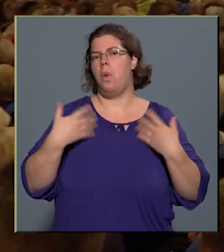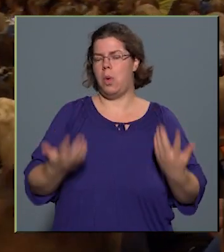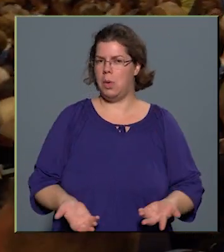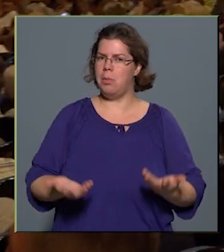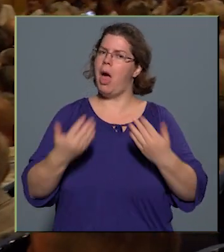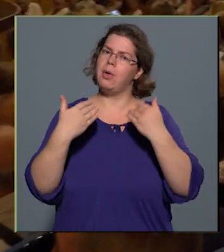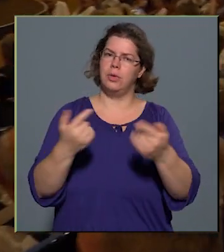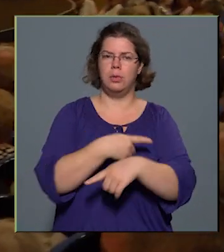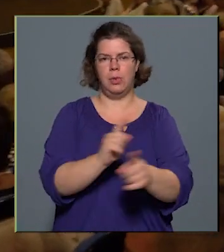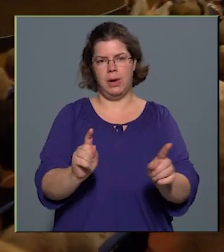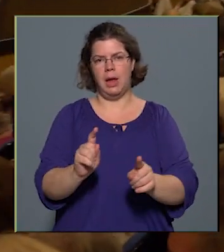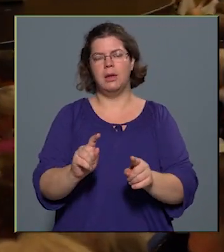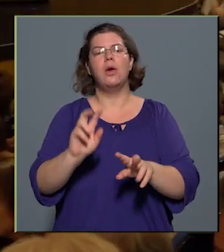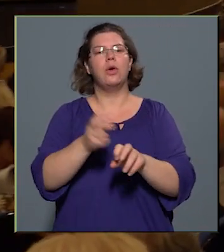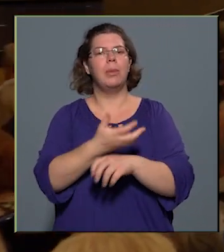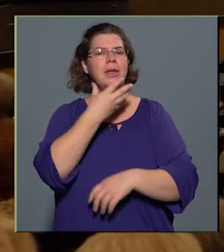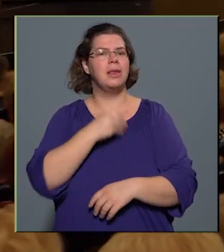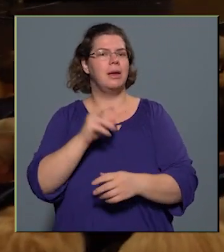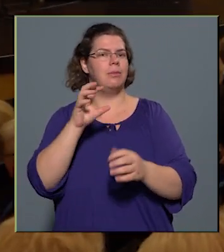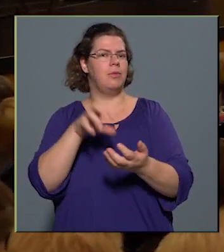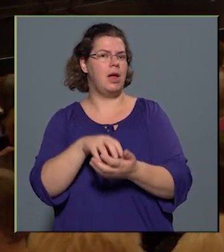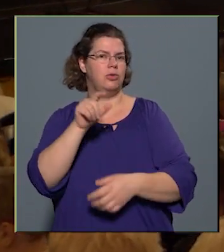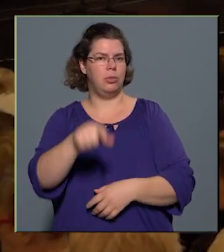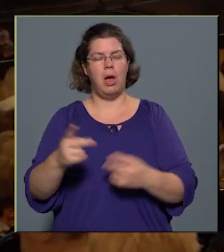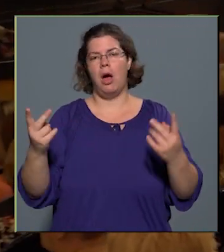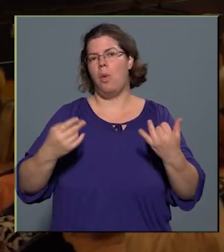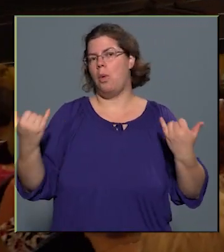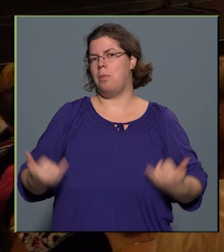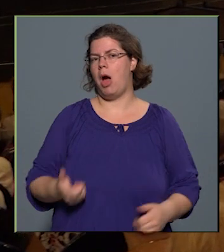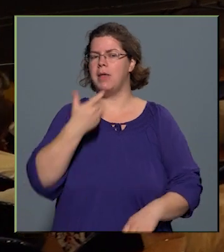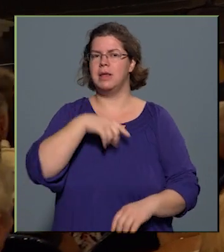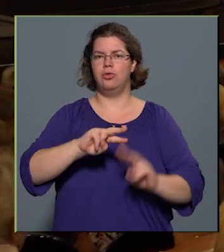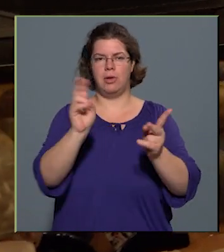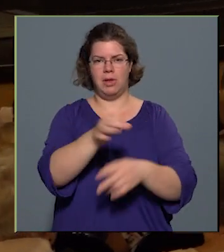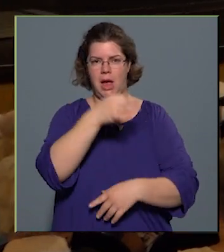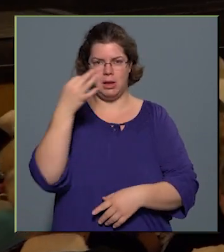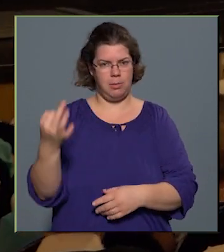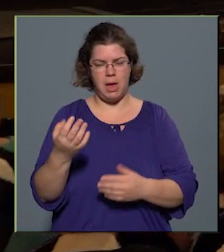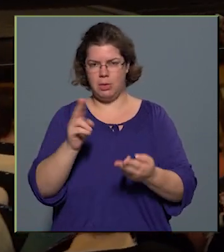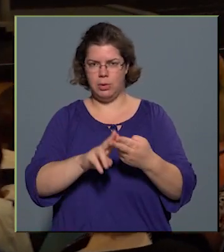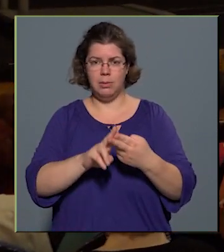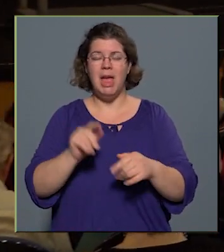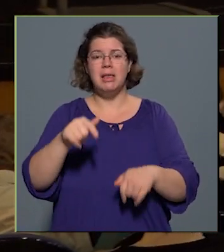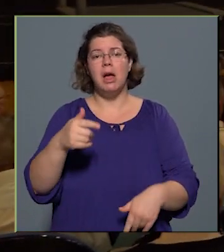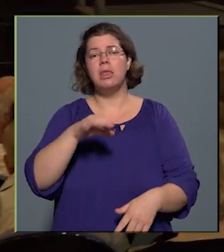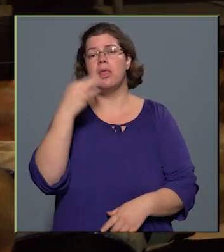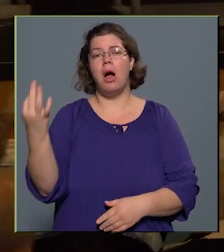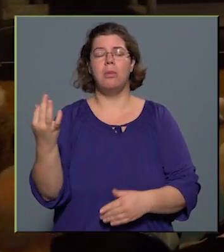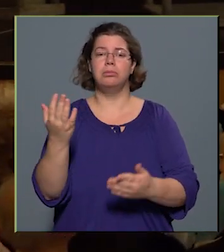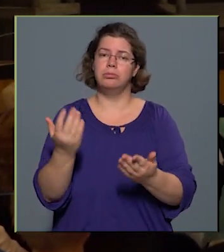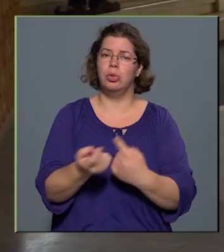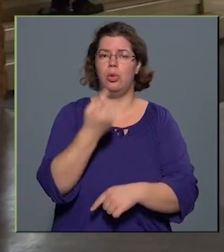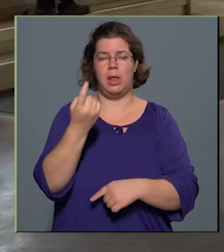városában, ahol ma az idősek világnapját ünnepeljük. Ez a nap különleges alkalom, hogy méltassuk és